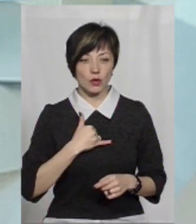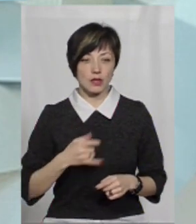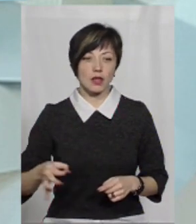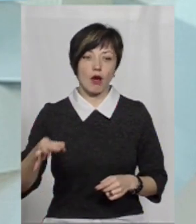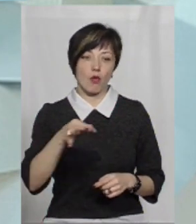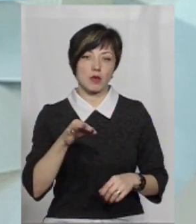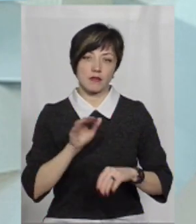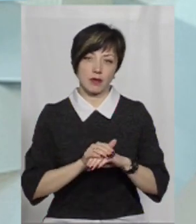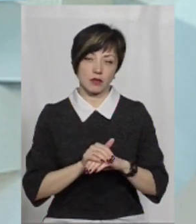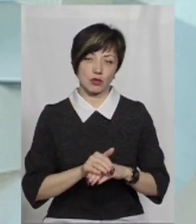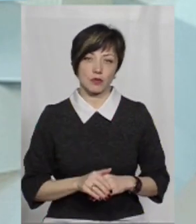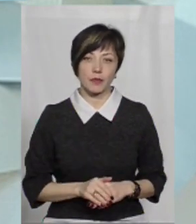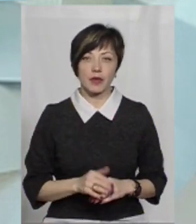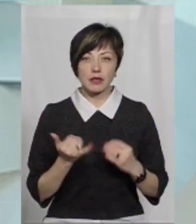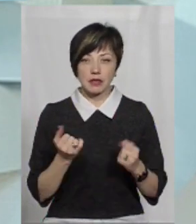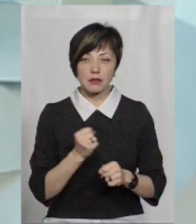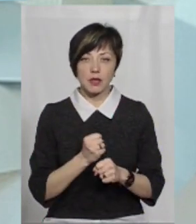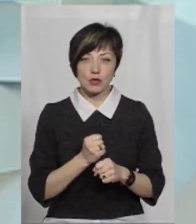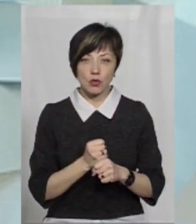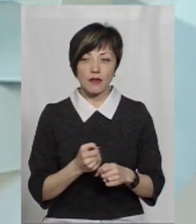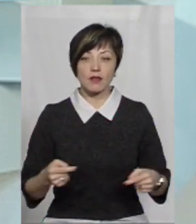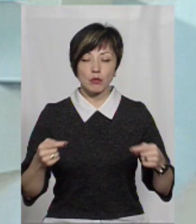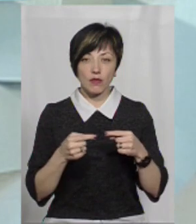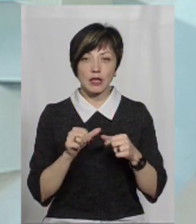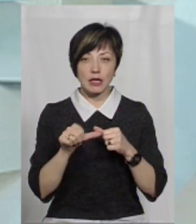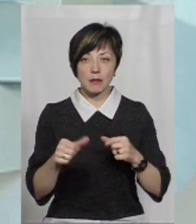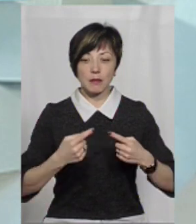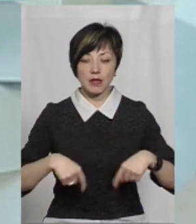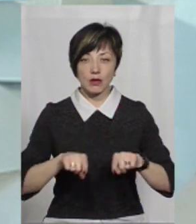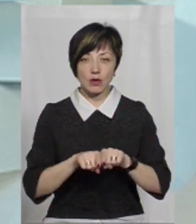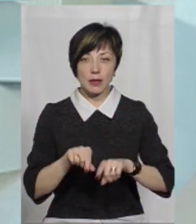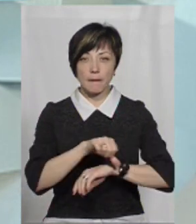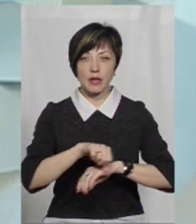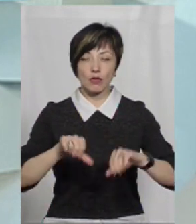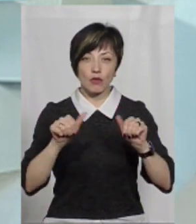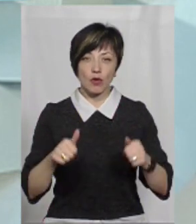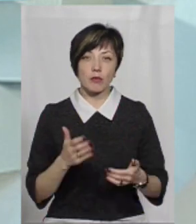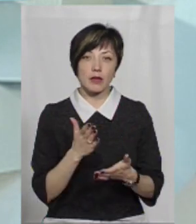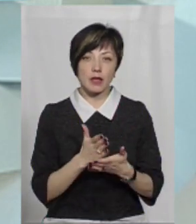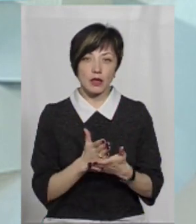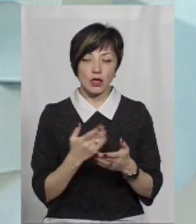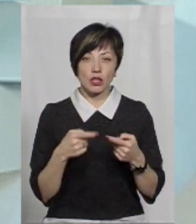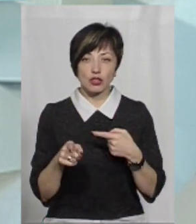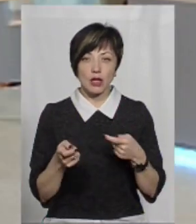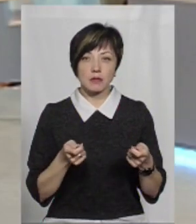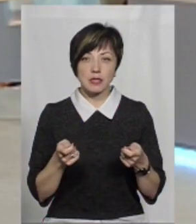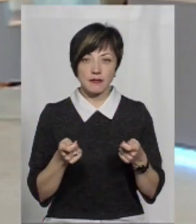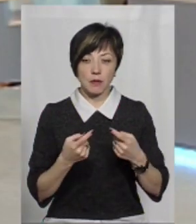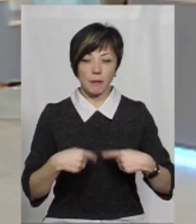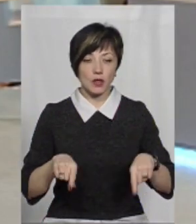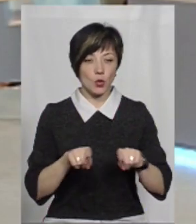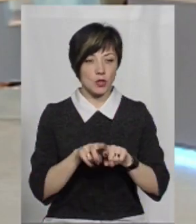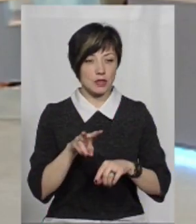області, фактично, зараз працює. Відповідно, крім підрозділів митного оформлення, є інші, скажімо так, адміністративні